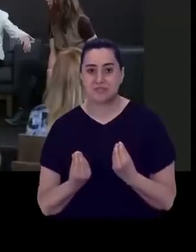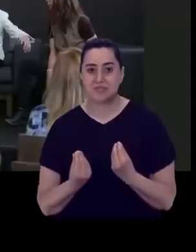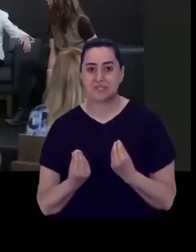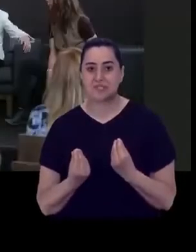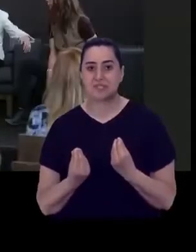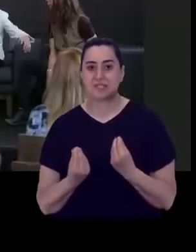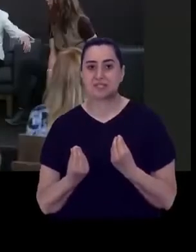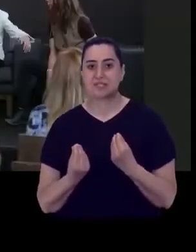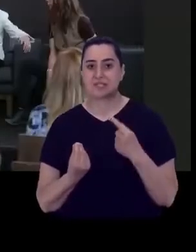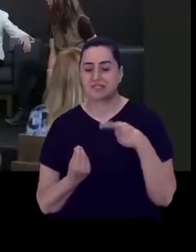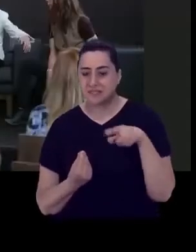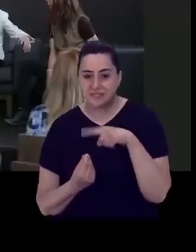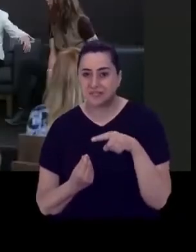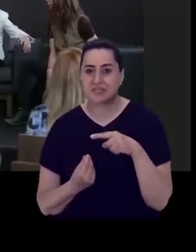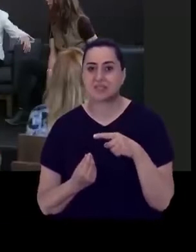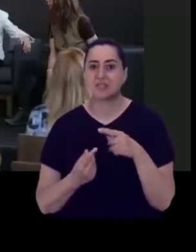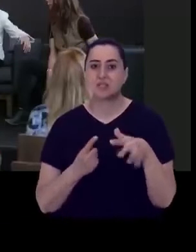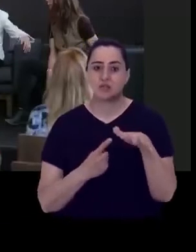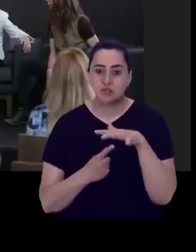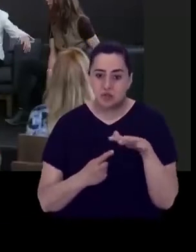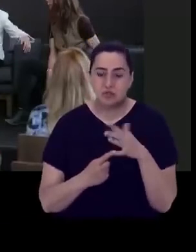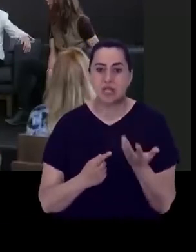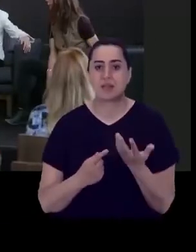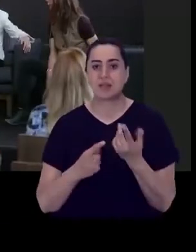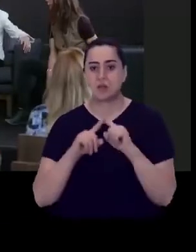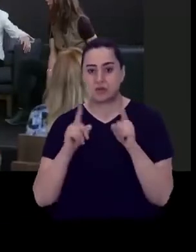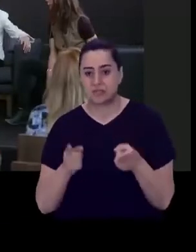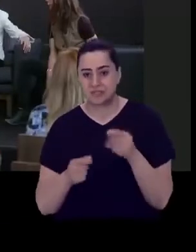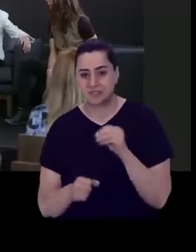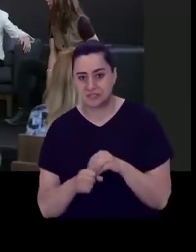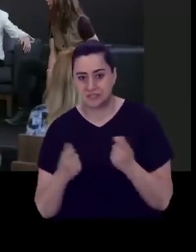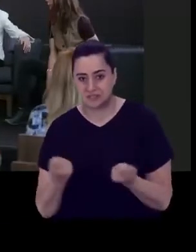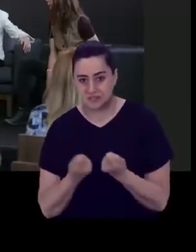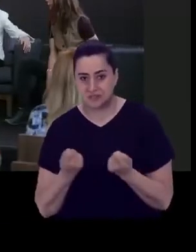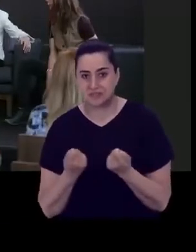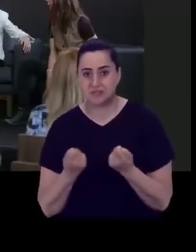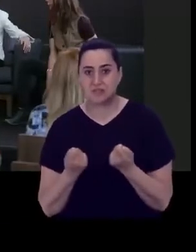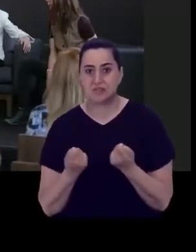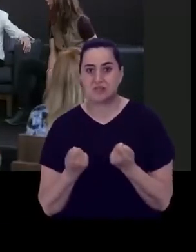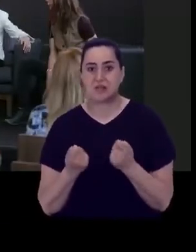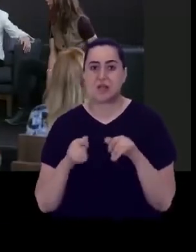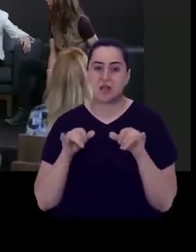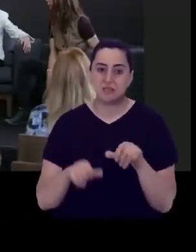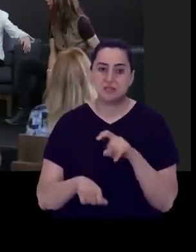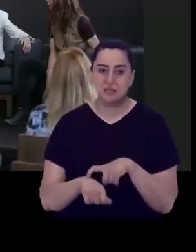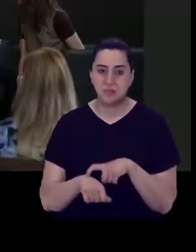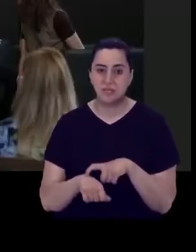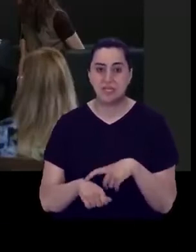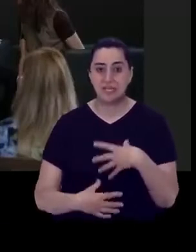erişilebilirlik alanında akademik olarak uzman olan hem de